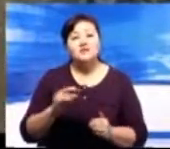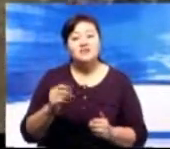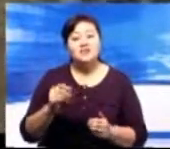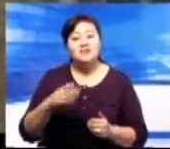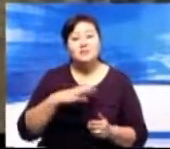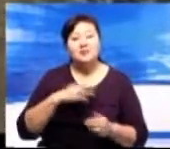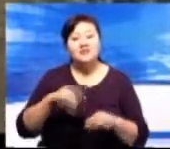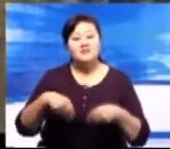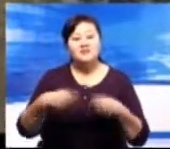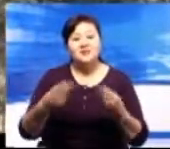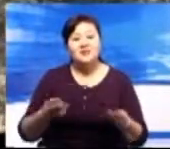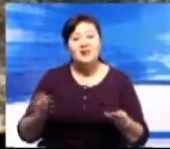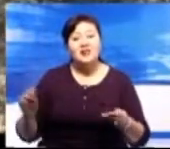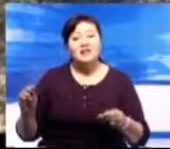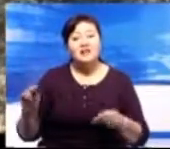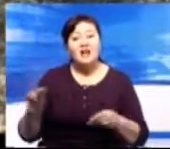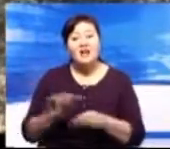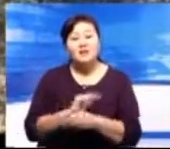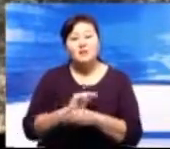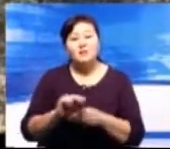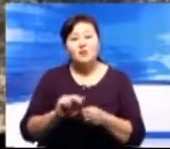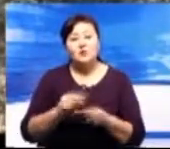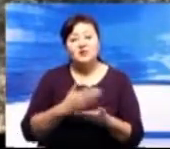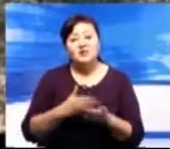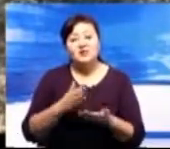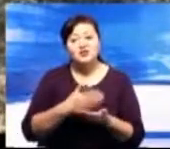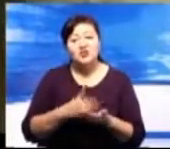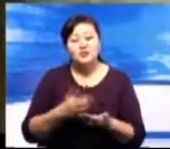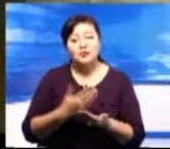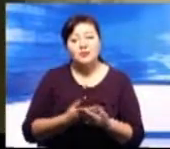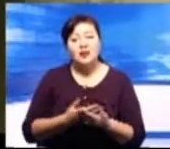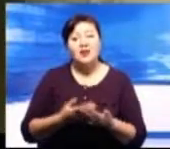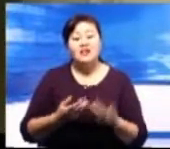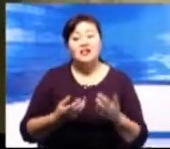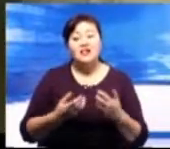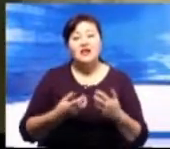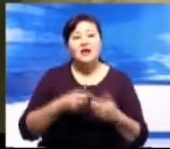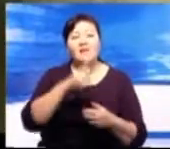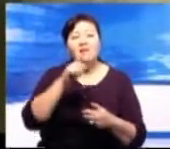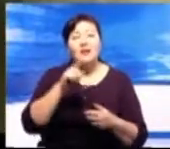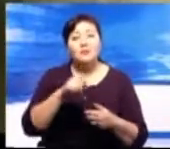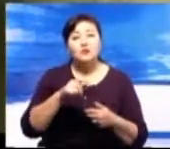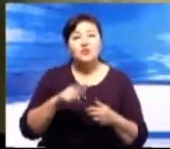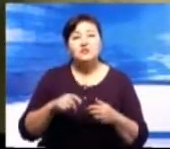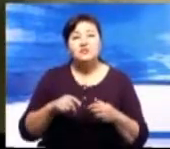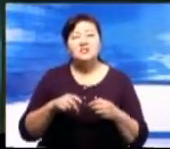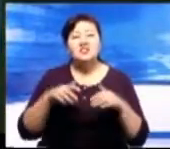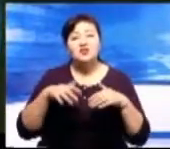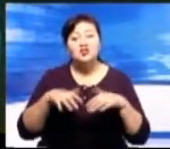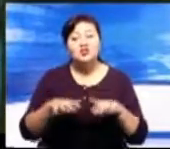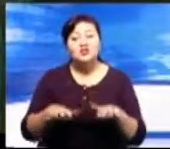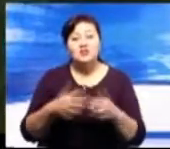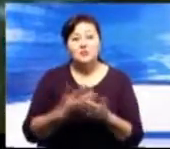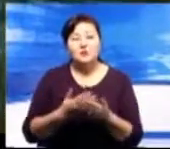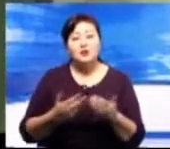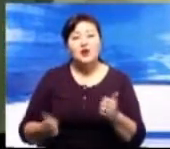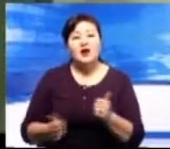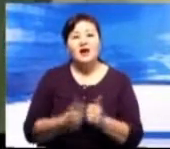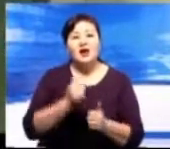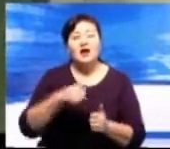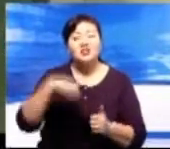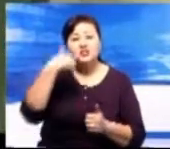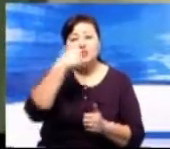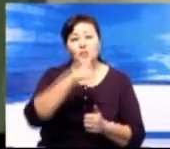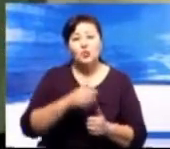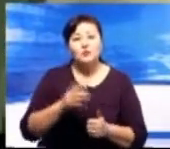прошлом году. Надо сказать, что сдвинулся с мертвой точки и проблемный вопрос жителей Красного Кордона, которые ежегодно страдают от затопления